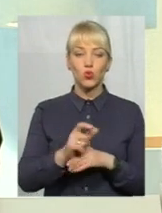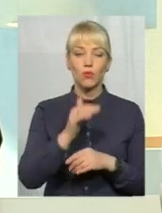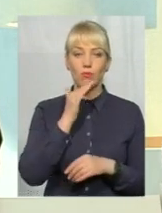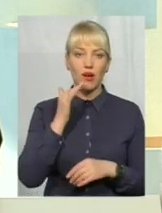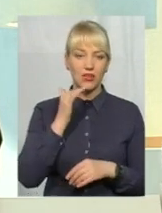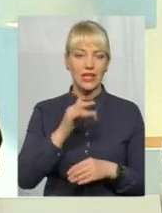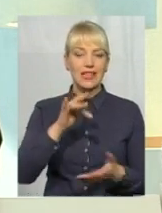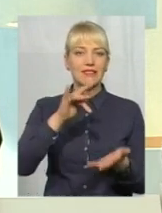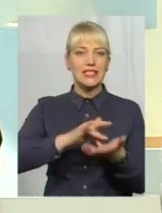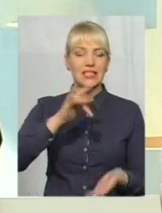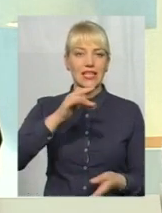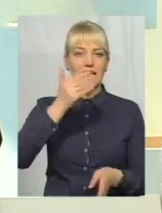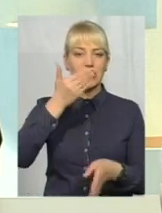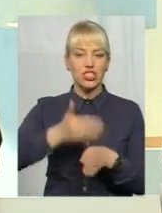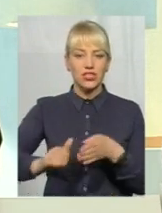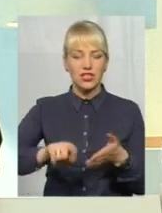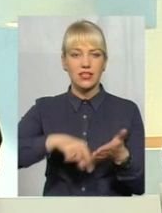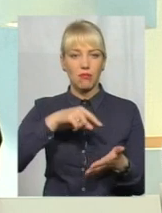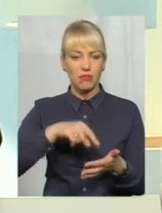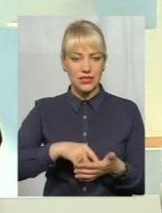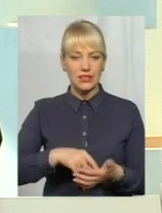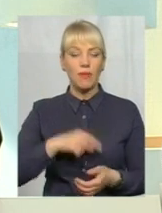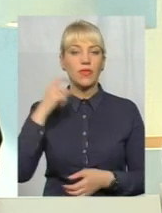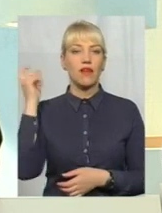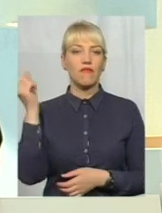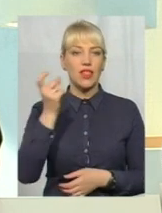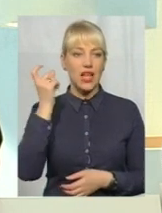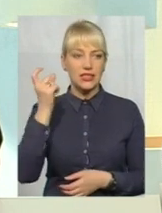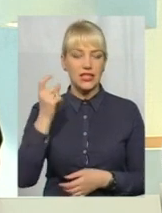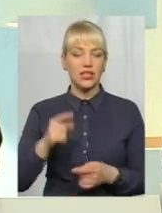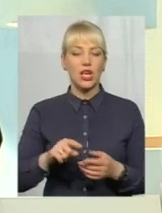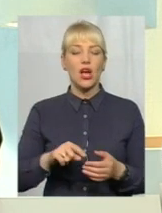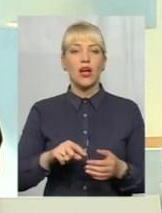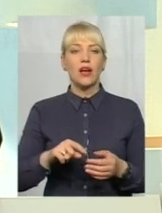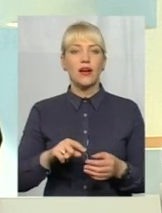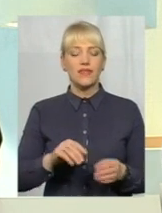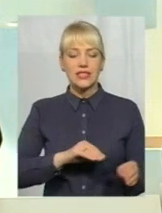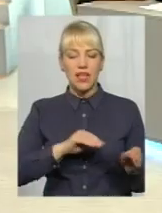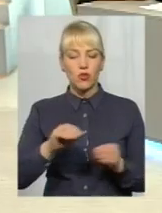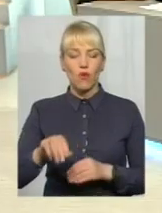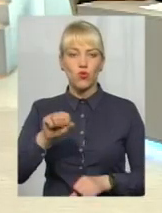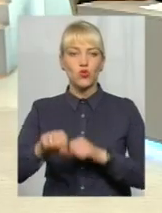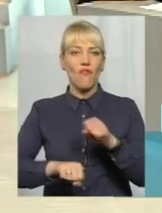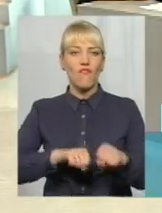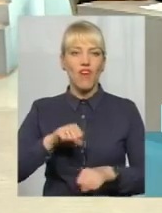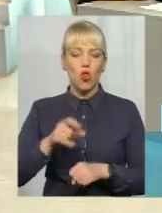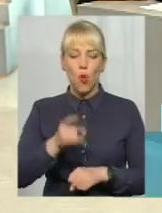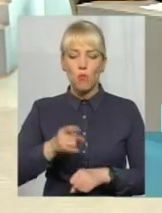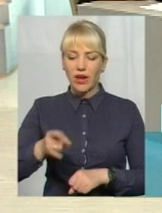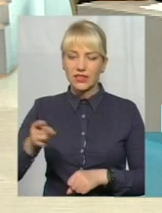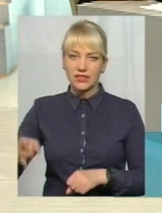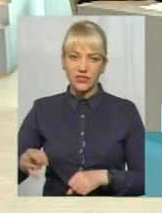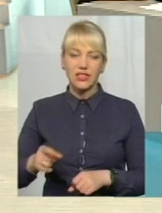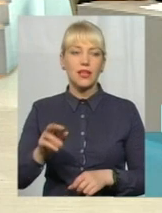центральній частині міста, власники комерційних приміщень встановлюють велопарківки. Практично